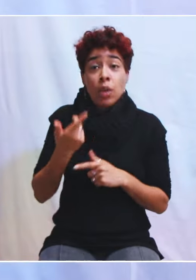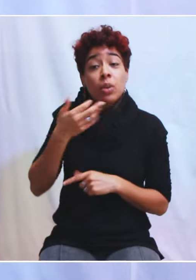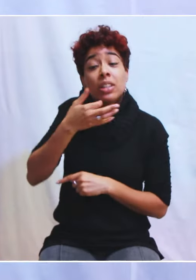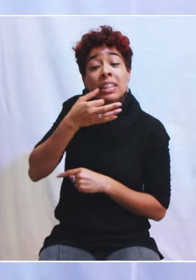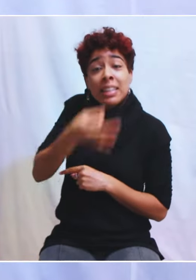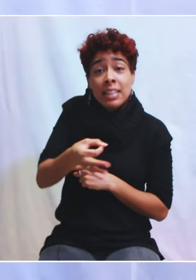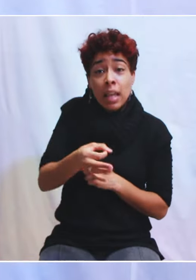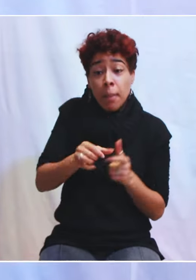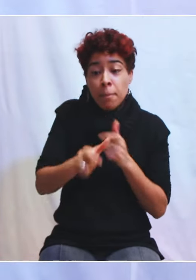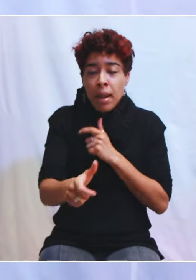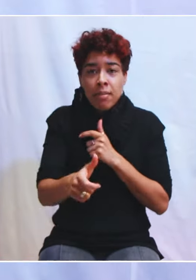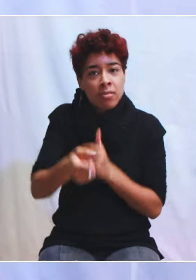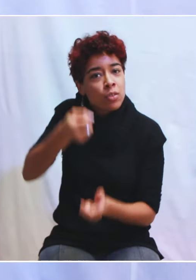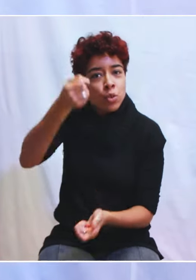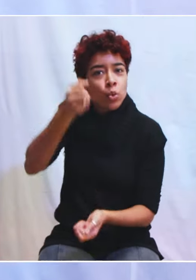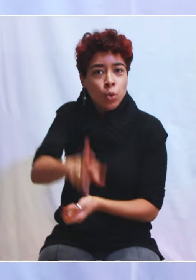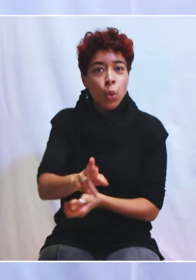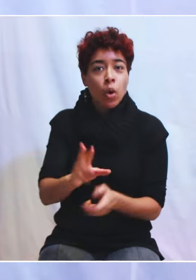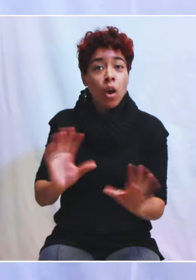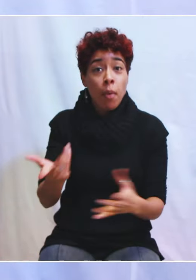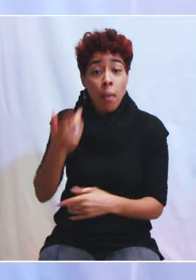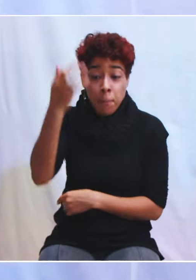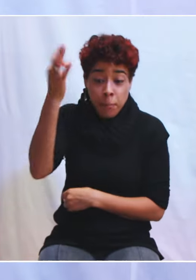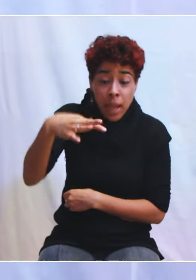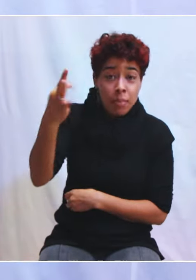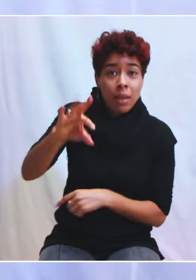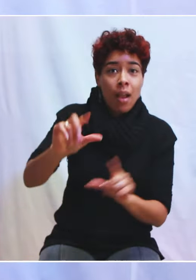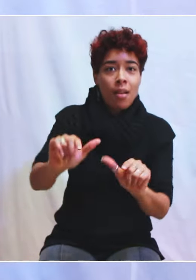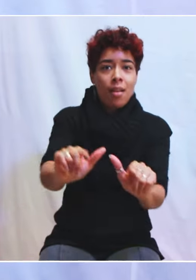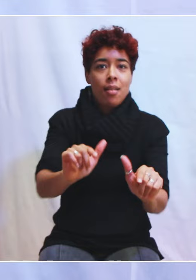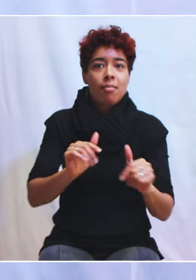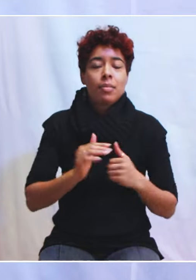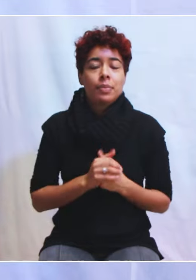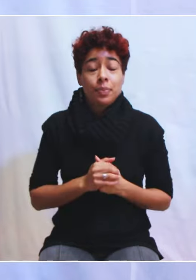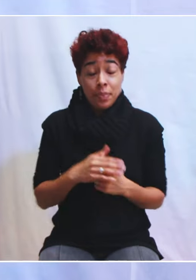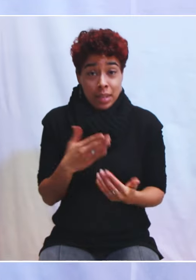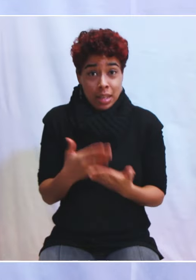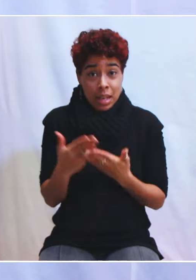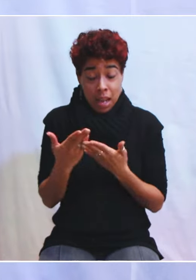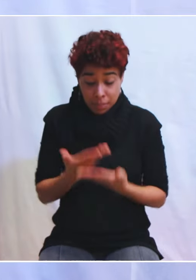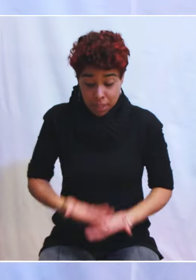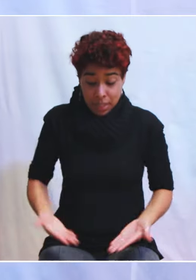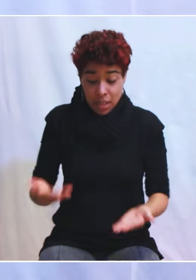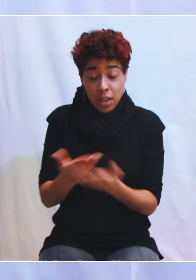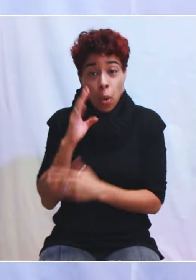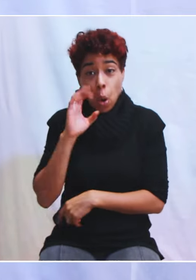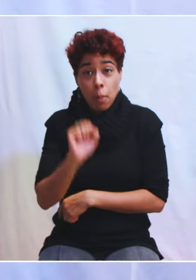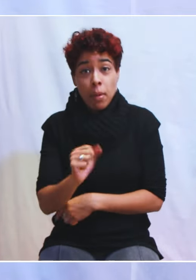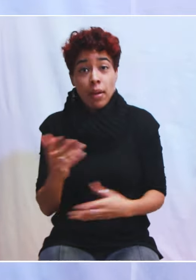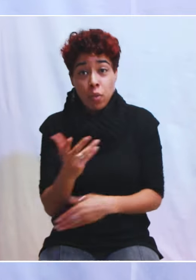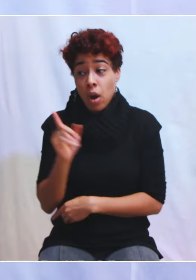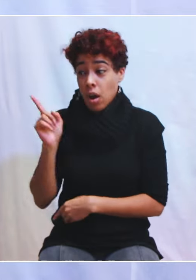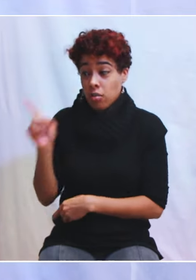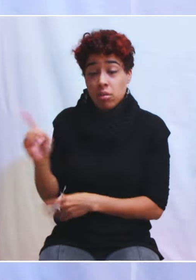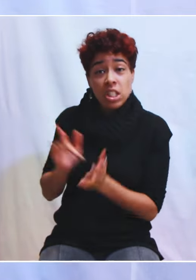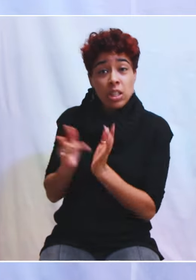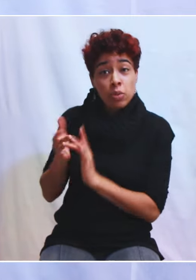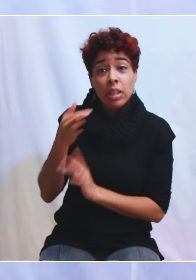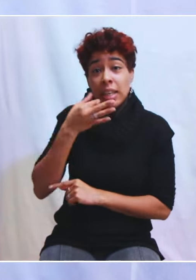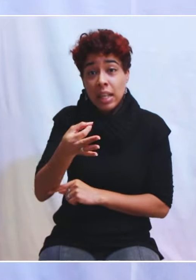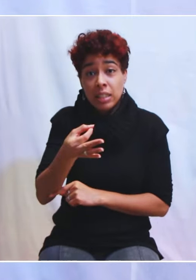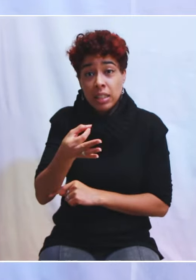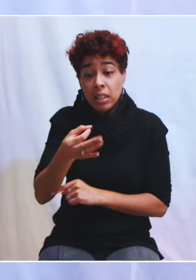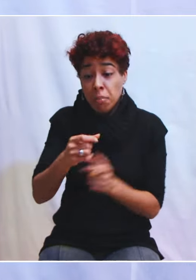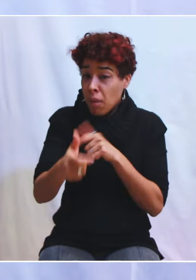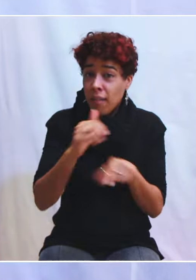qui l'accompagnaient. Amen. » Donc, on voit bien que dans cette situation, ce que Jésus a dit, il l'accomplit. Il attend